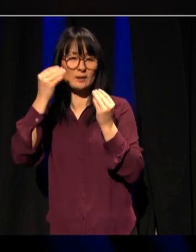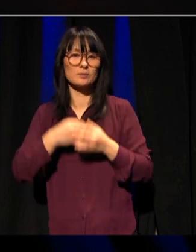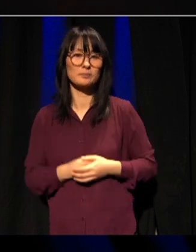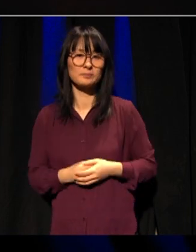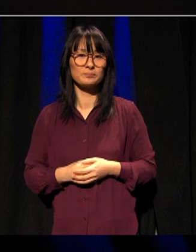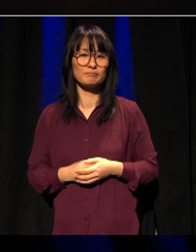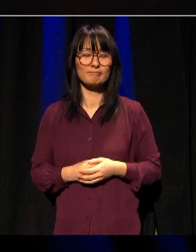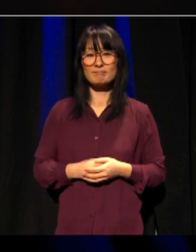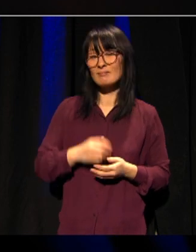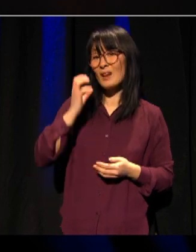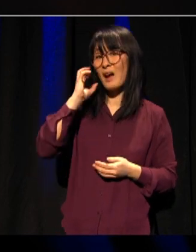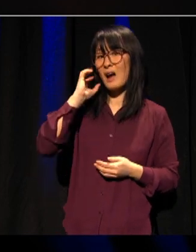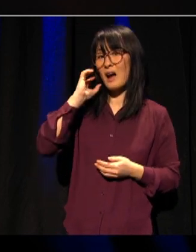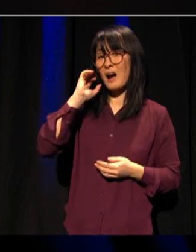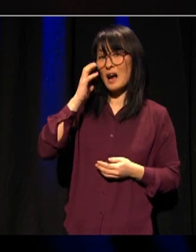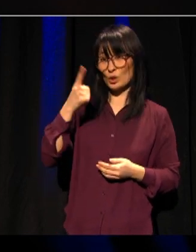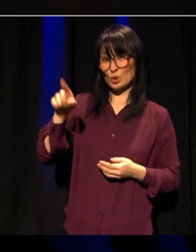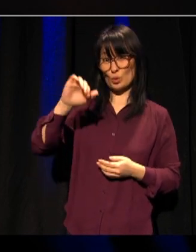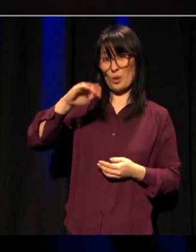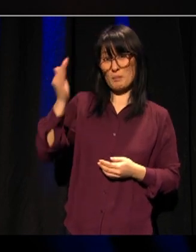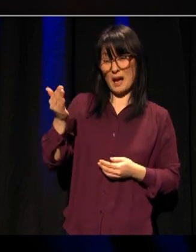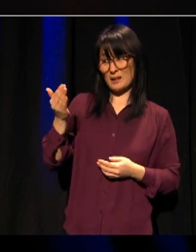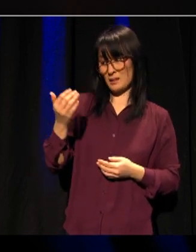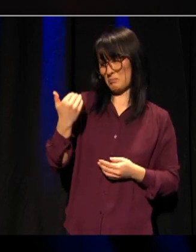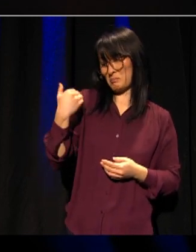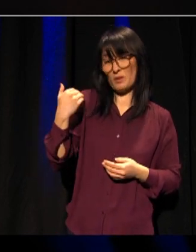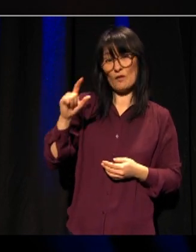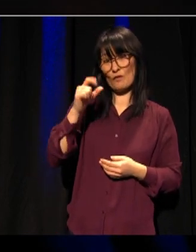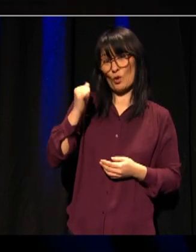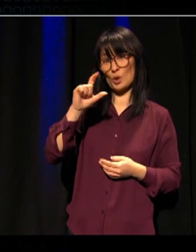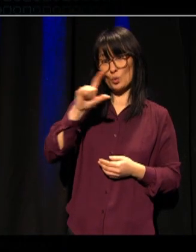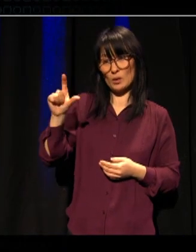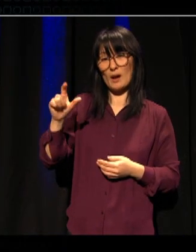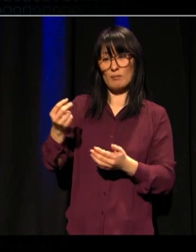Erna Solberg sa det slik på NHO-konferansen forrige uke.